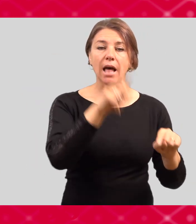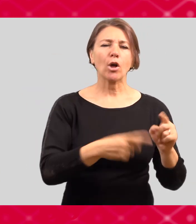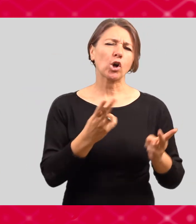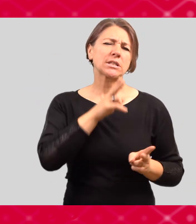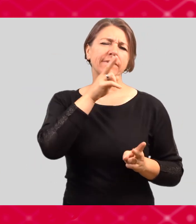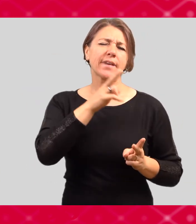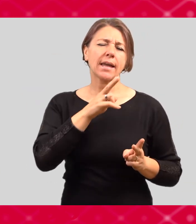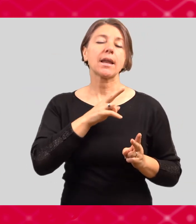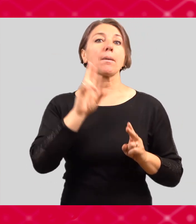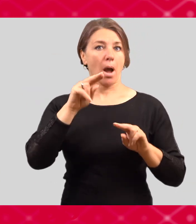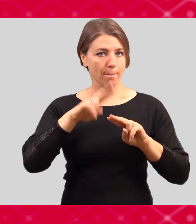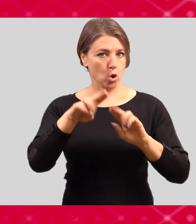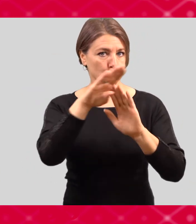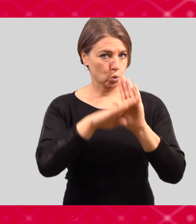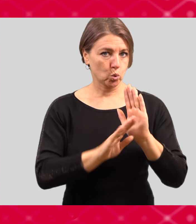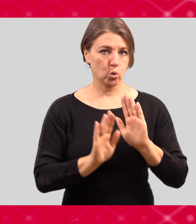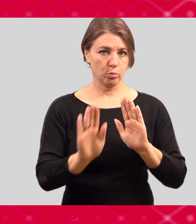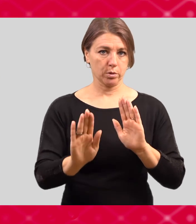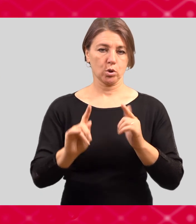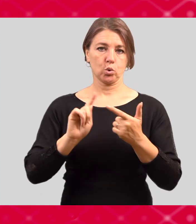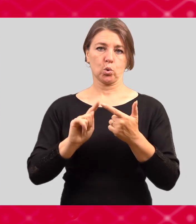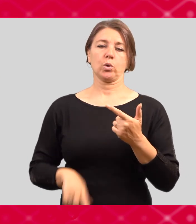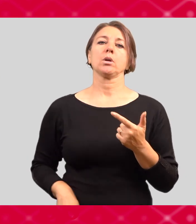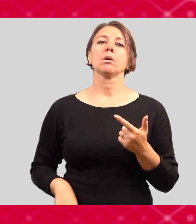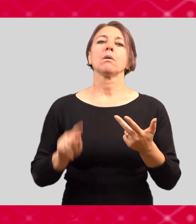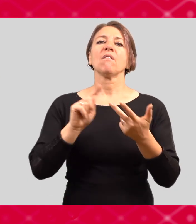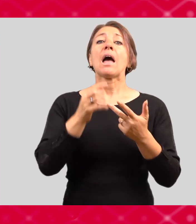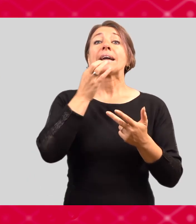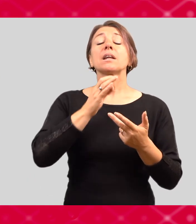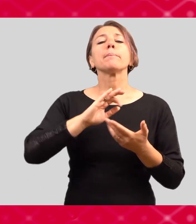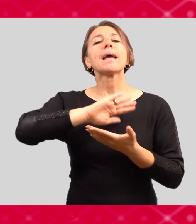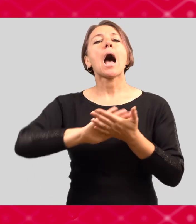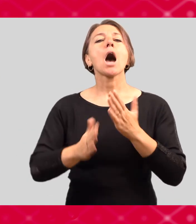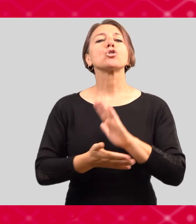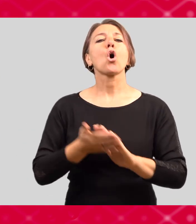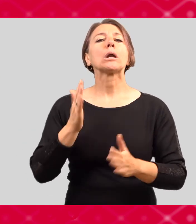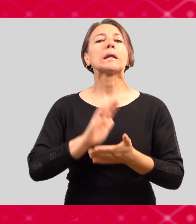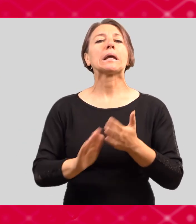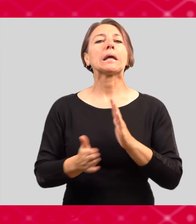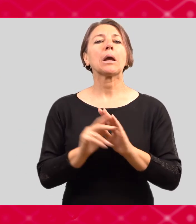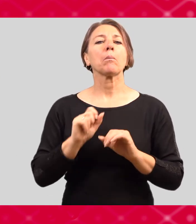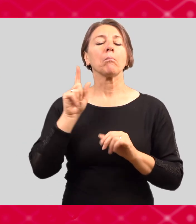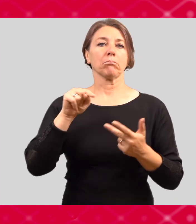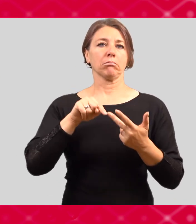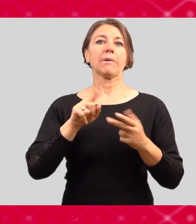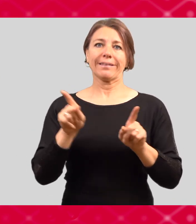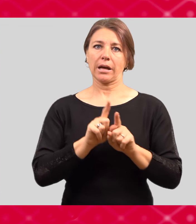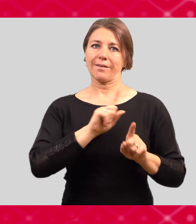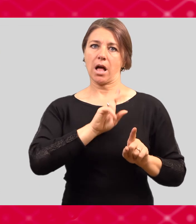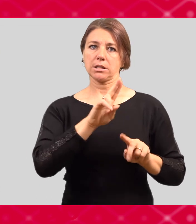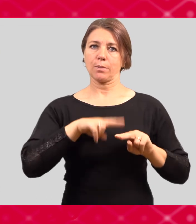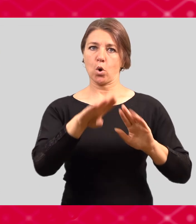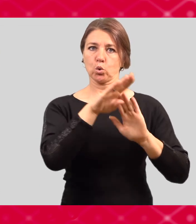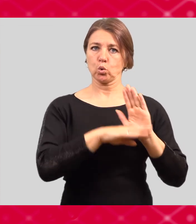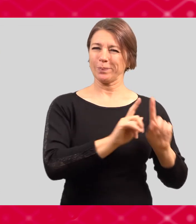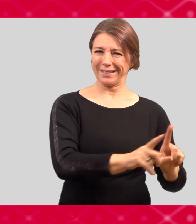něco takového a vy budete chtít kontaktovat tuto e-mailovou schránku, tak bych